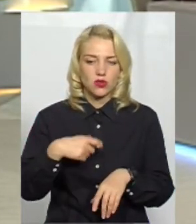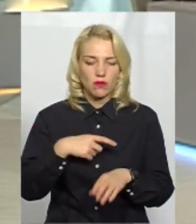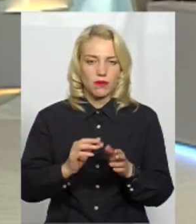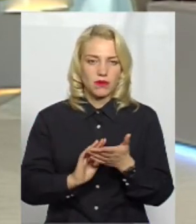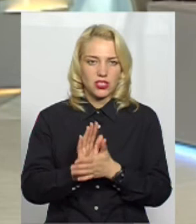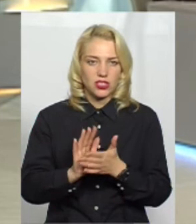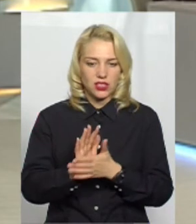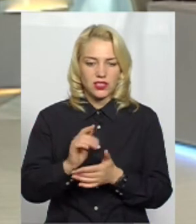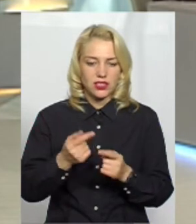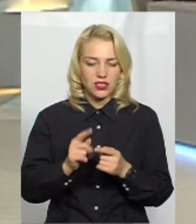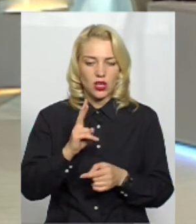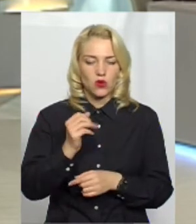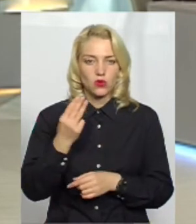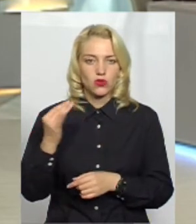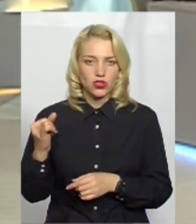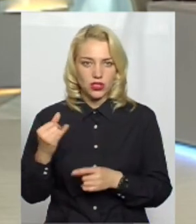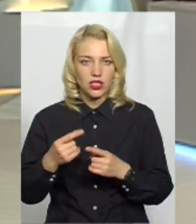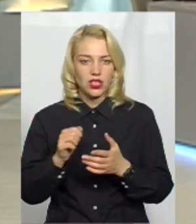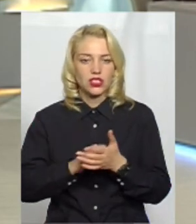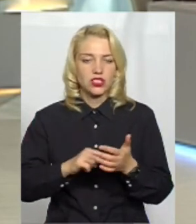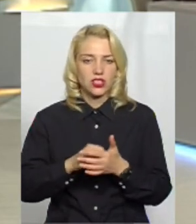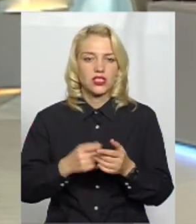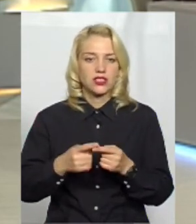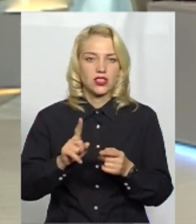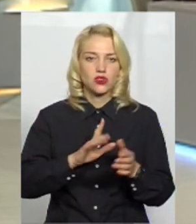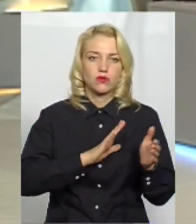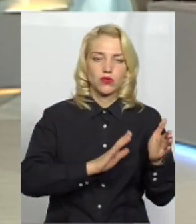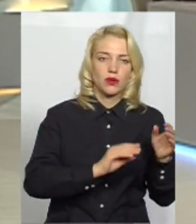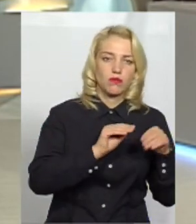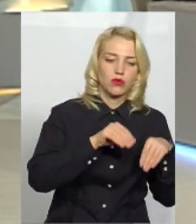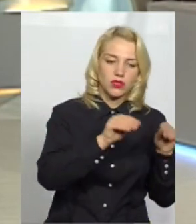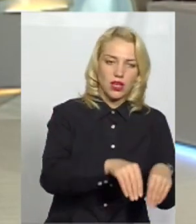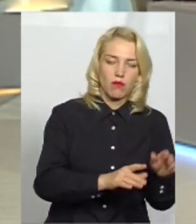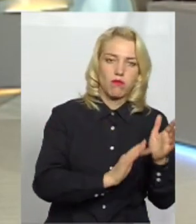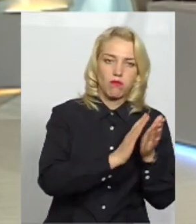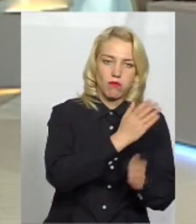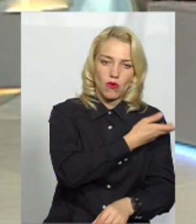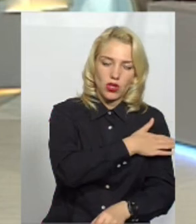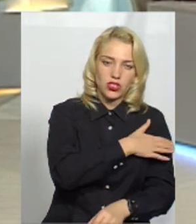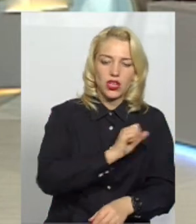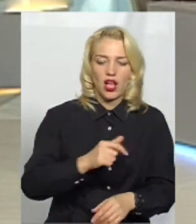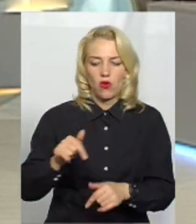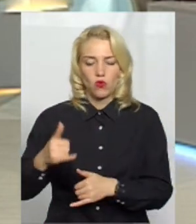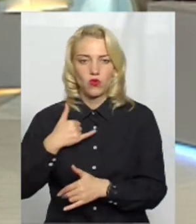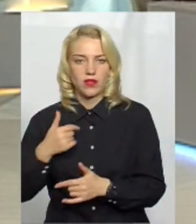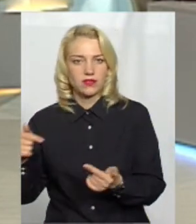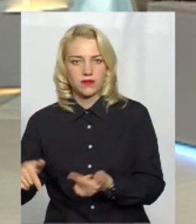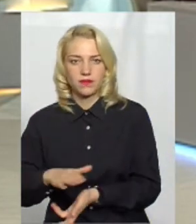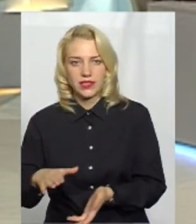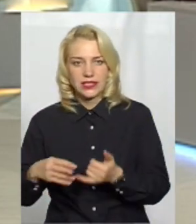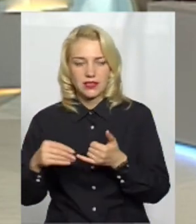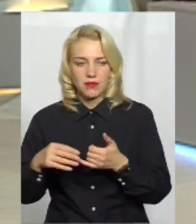ті кущі через те, що, можливо, вирощувалися в Польщі, а наш ґрунт не підходить. А стосовно інших дерев, які